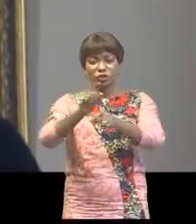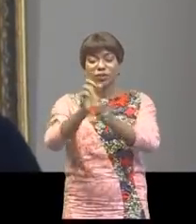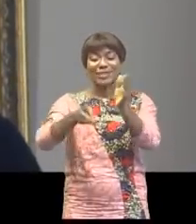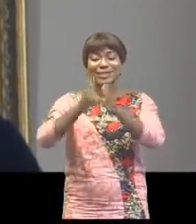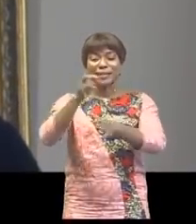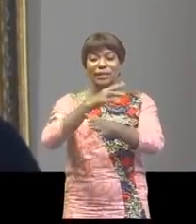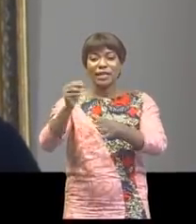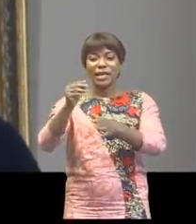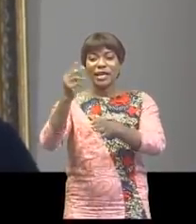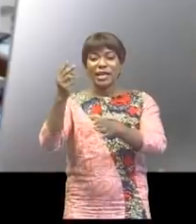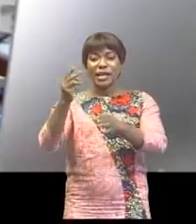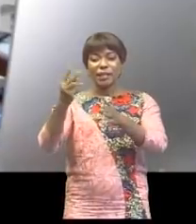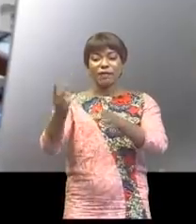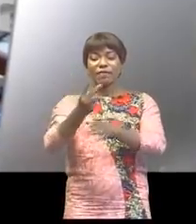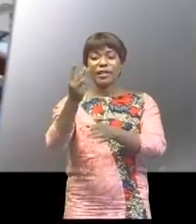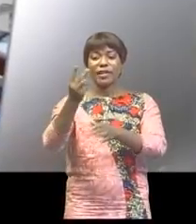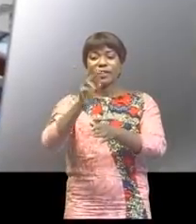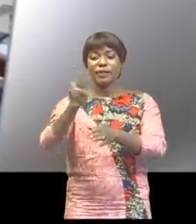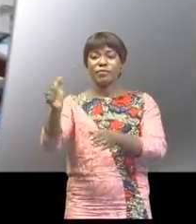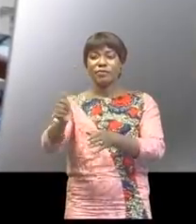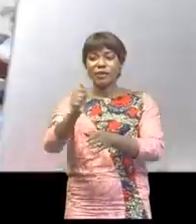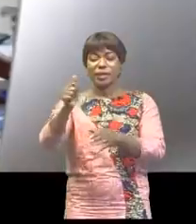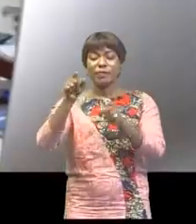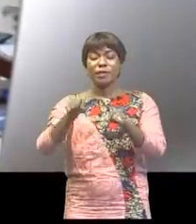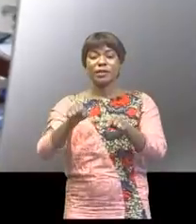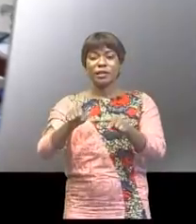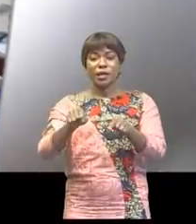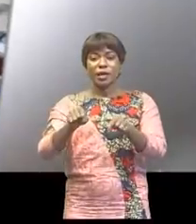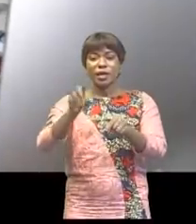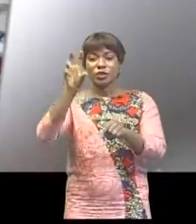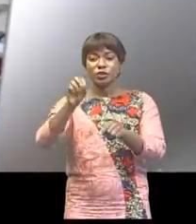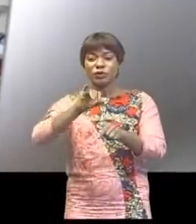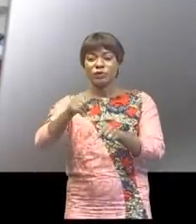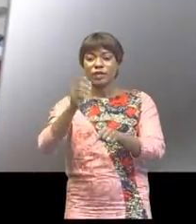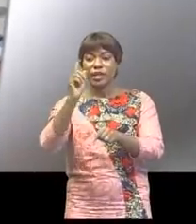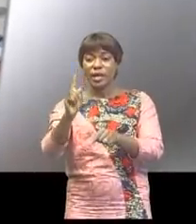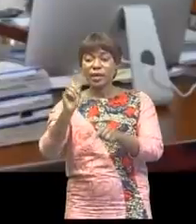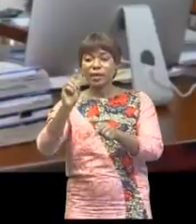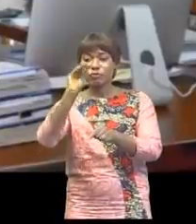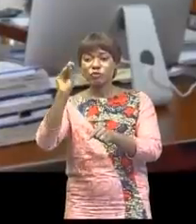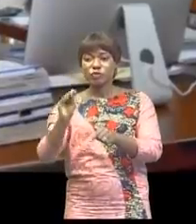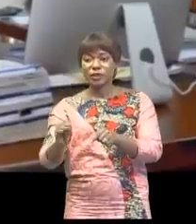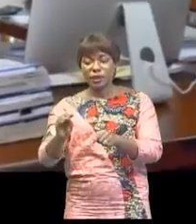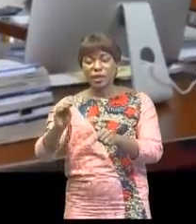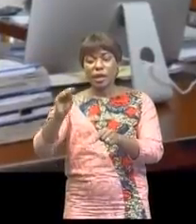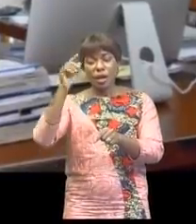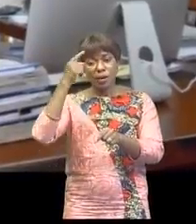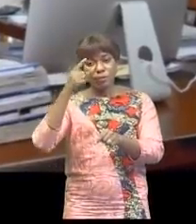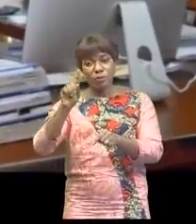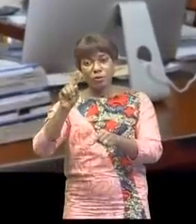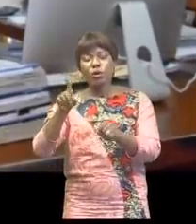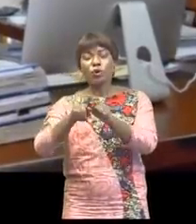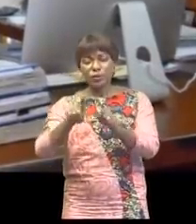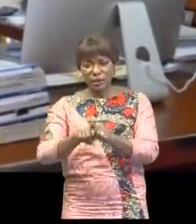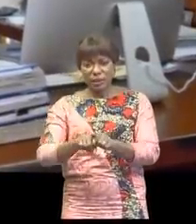et le 20 août 2021 ont induit une dépréciation des 0,01% à l'indicatif et une